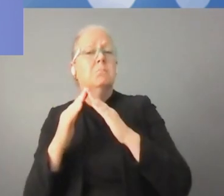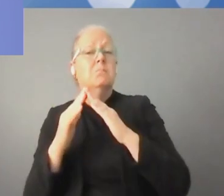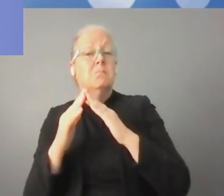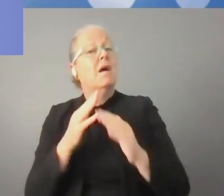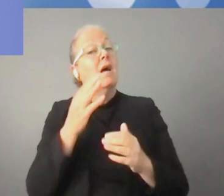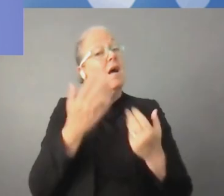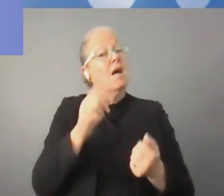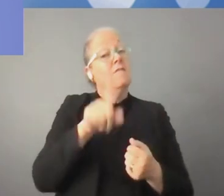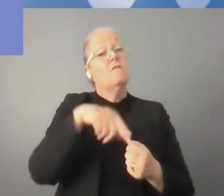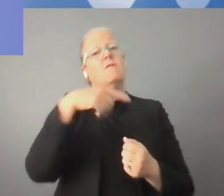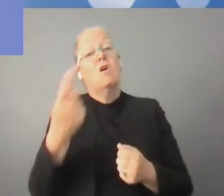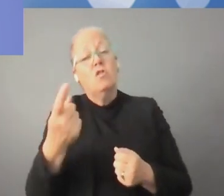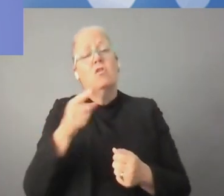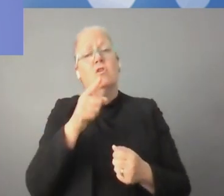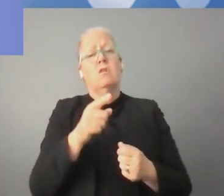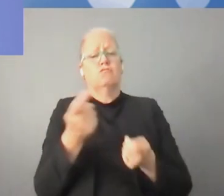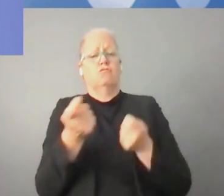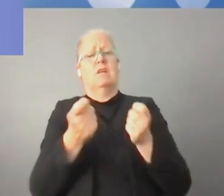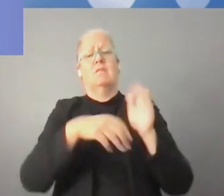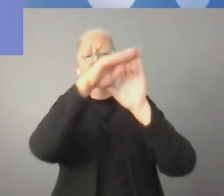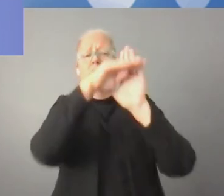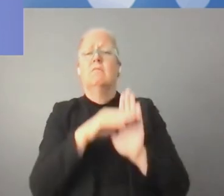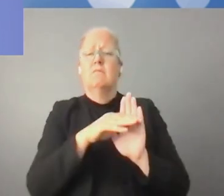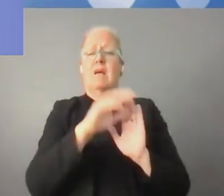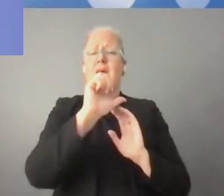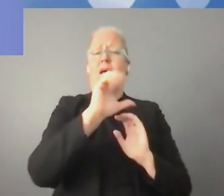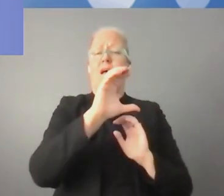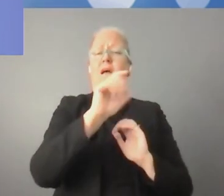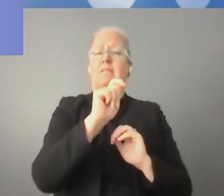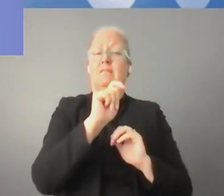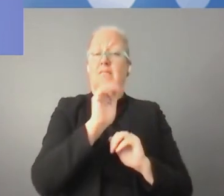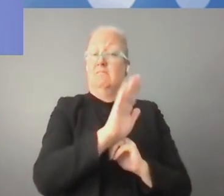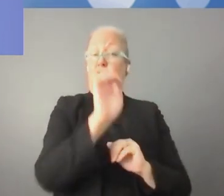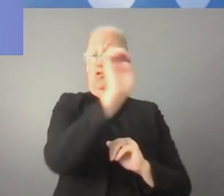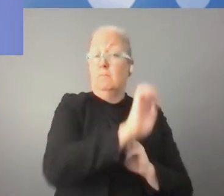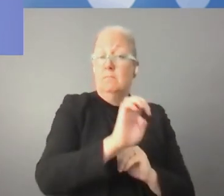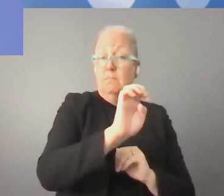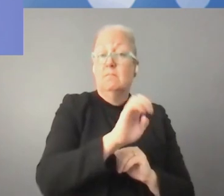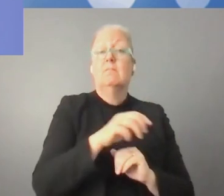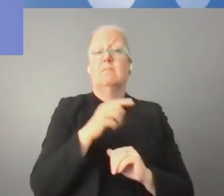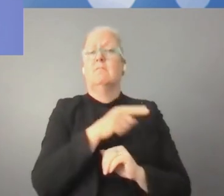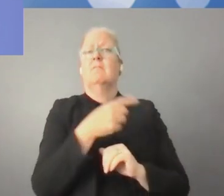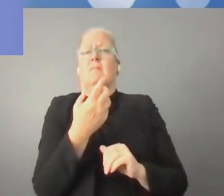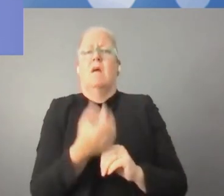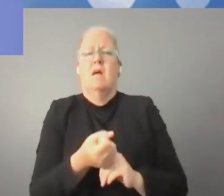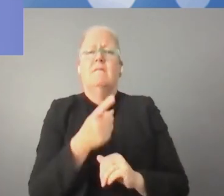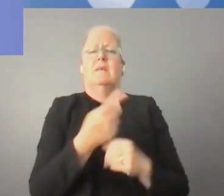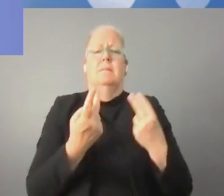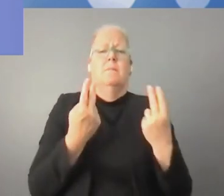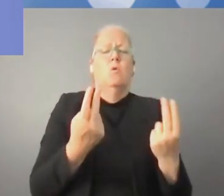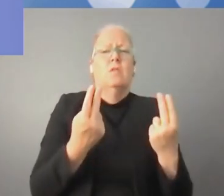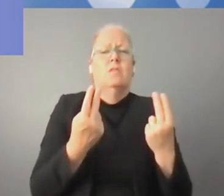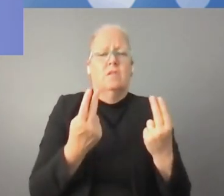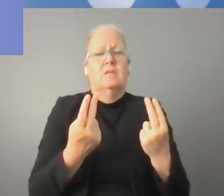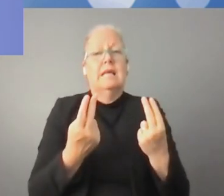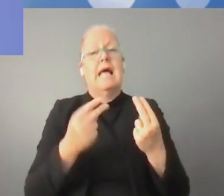فأعتقد أن ولدينا أمل أن يكون هذا الدور فرنسا